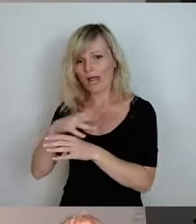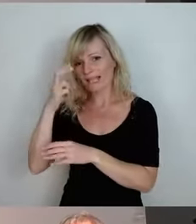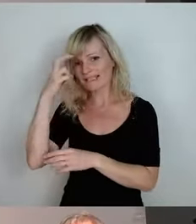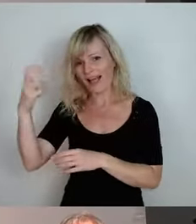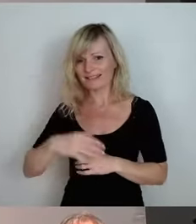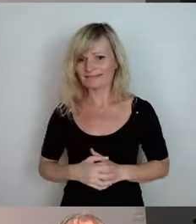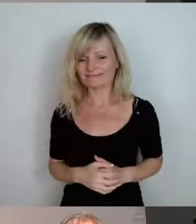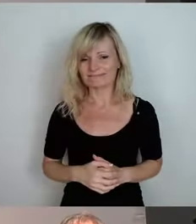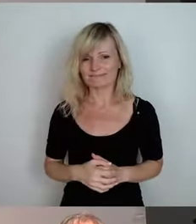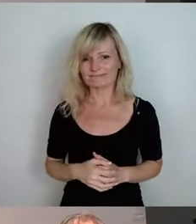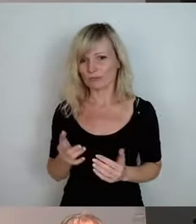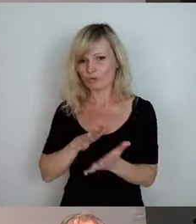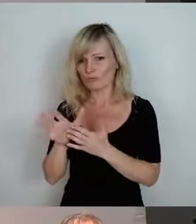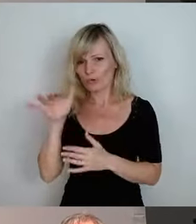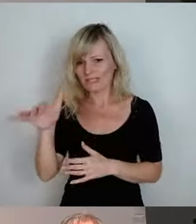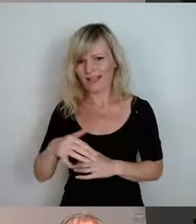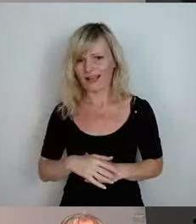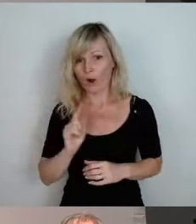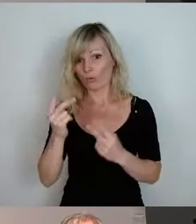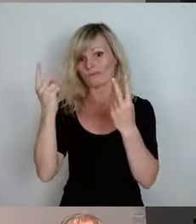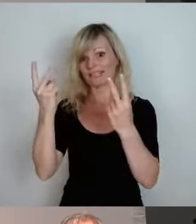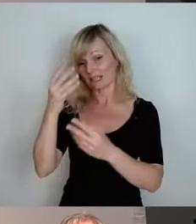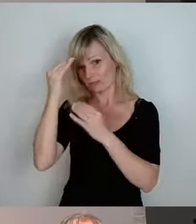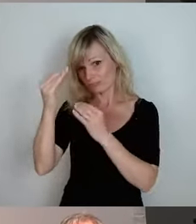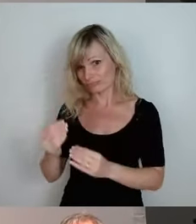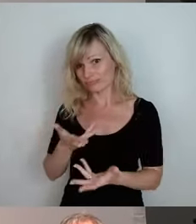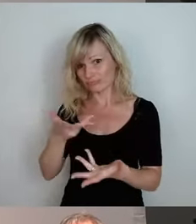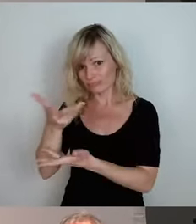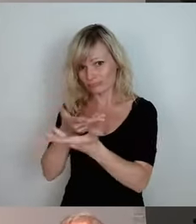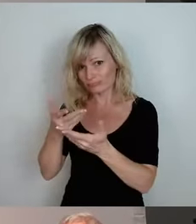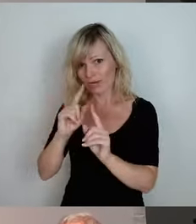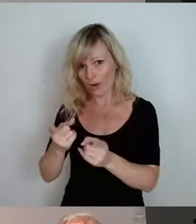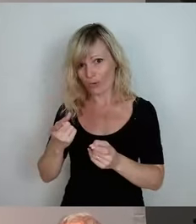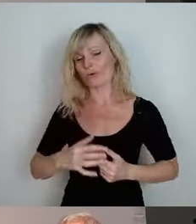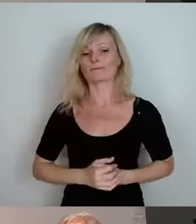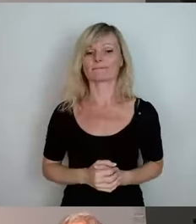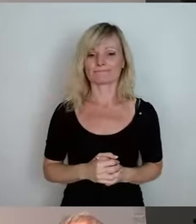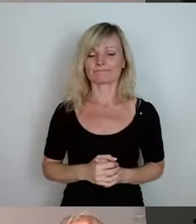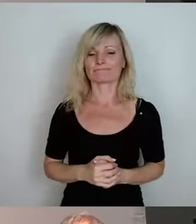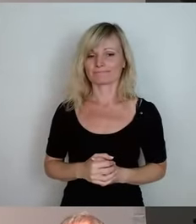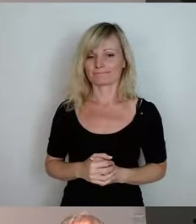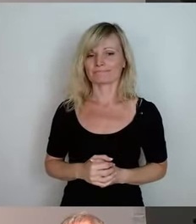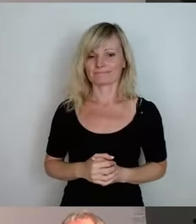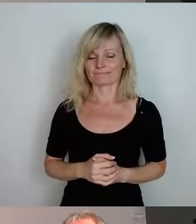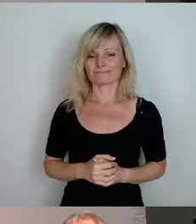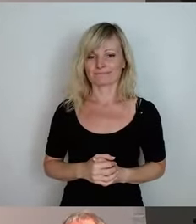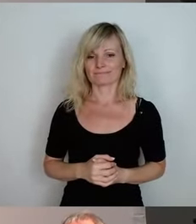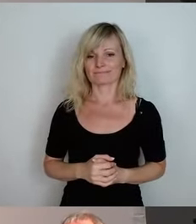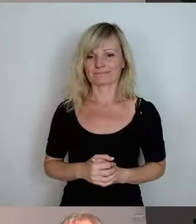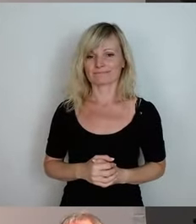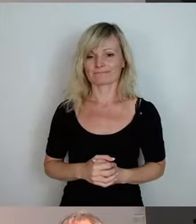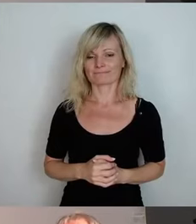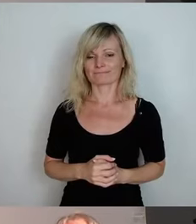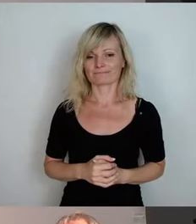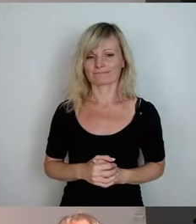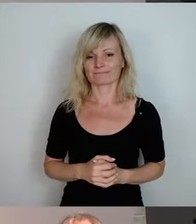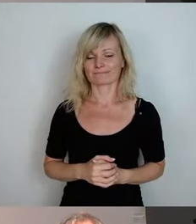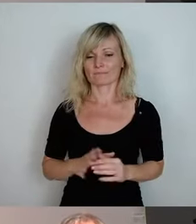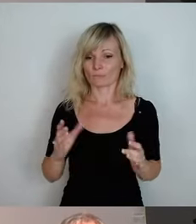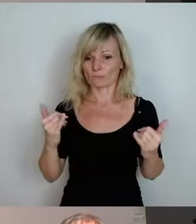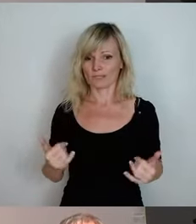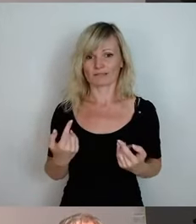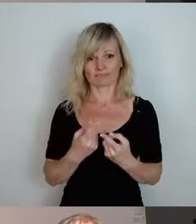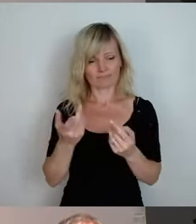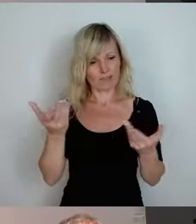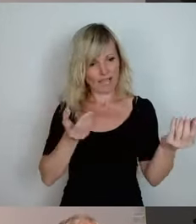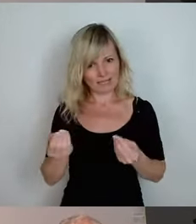umsonst hier. Sie haben auch wichtige Fragen beantwortet. Und haben ja mal einen Querschnitt von Pogger-Lengefeld gesehen. Jetzt sind Sie alle eingeladen.